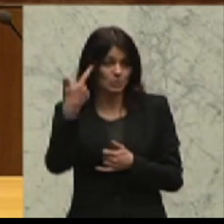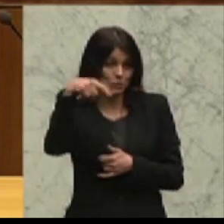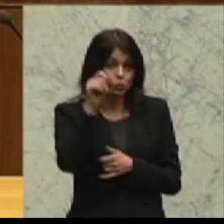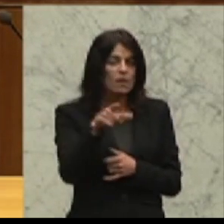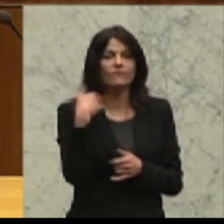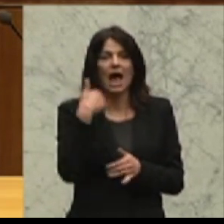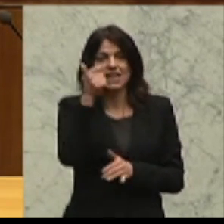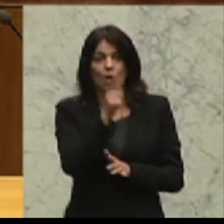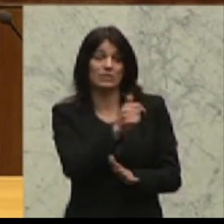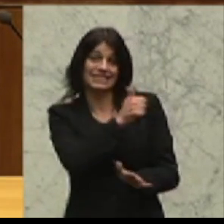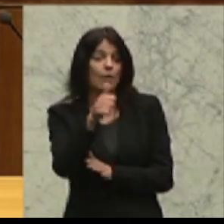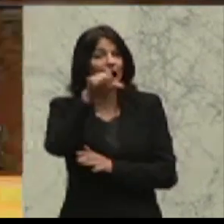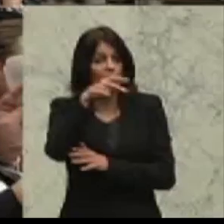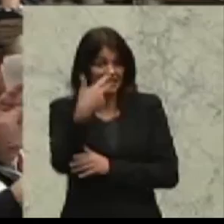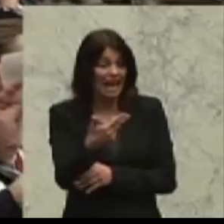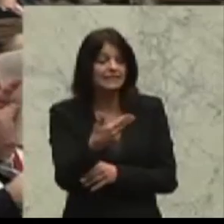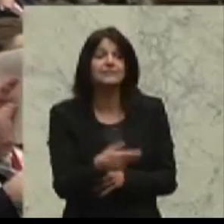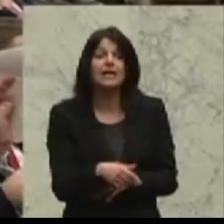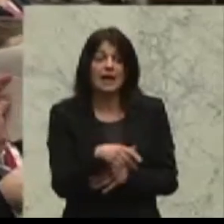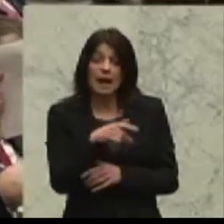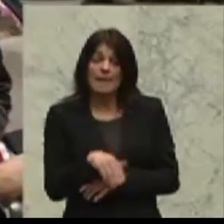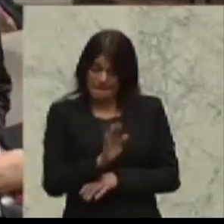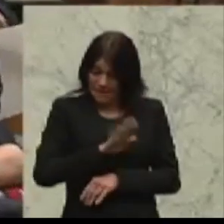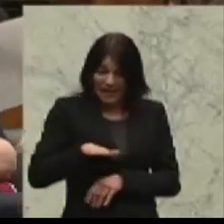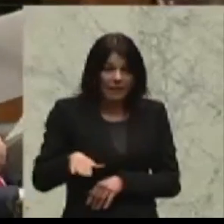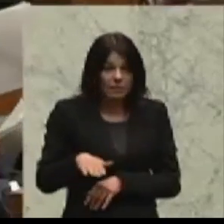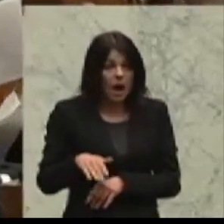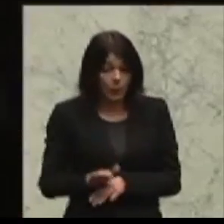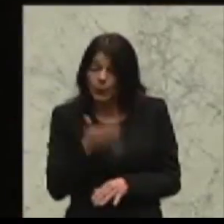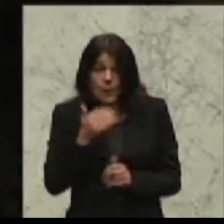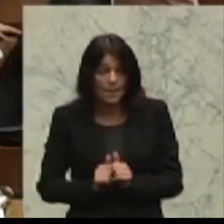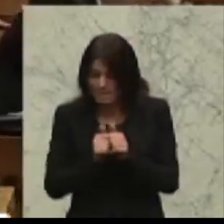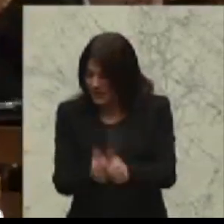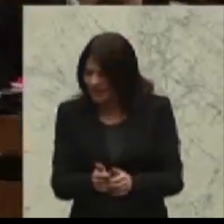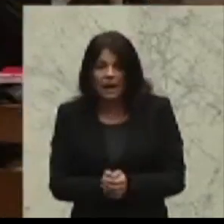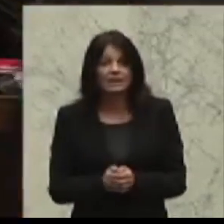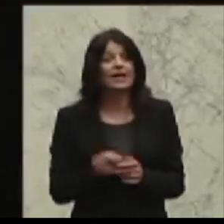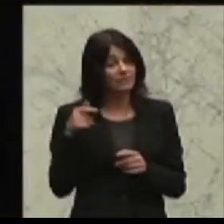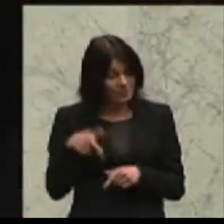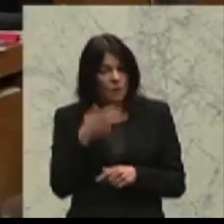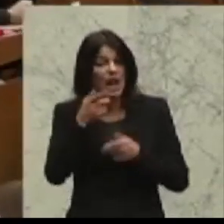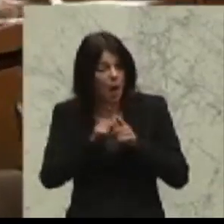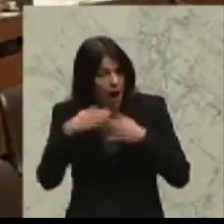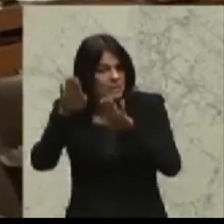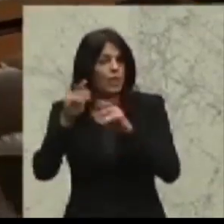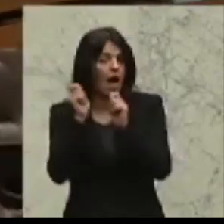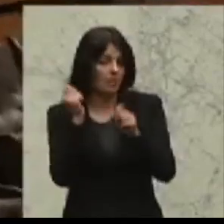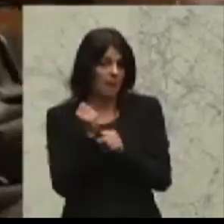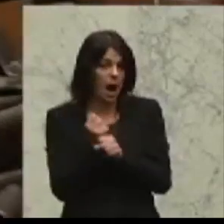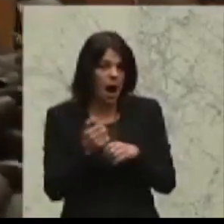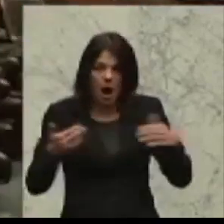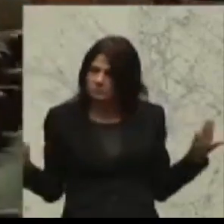.631 unbegleitete minderjährige Fremde, welche einen Asylantrag begehrt haben. Das ist ja unter dem